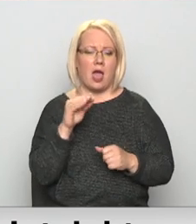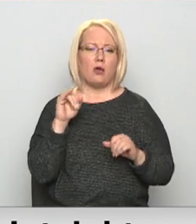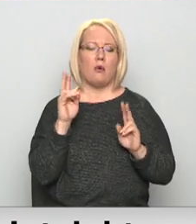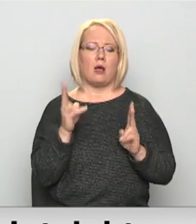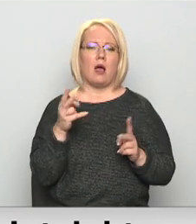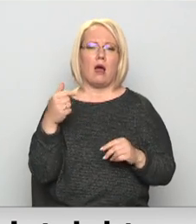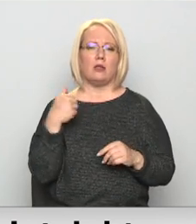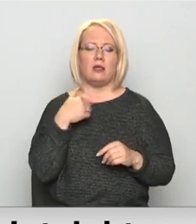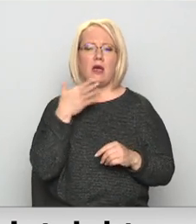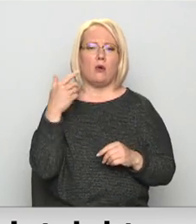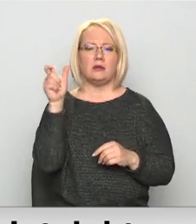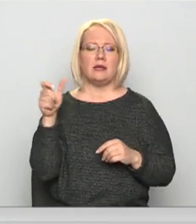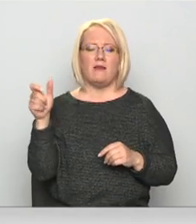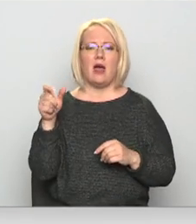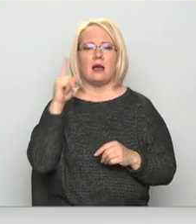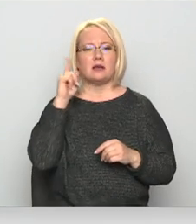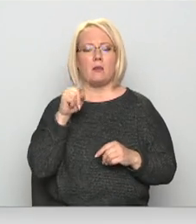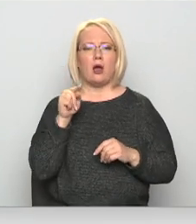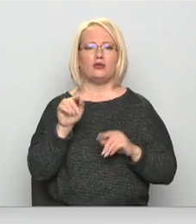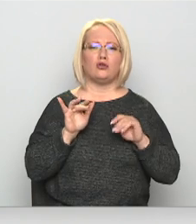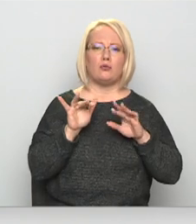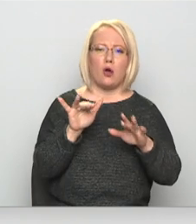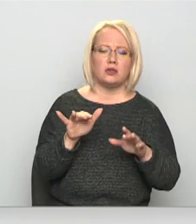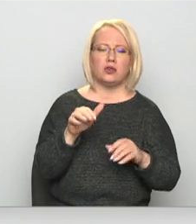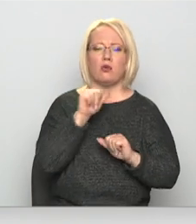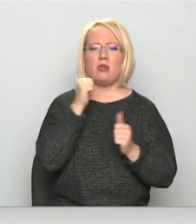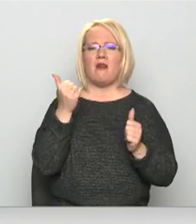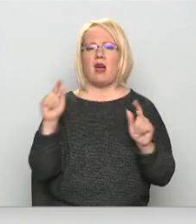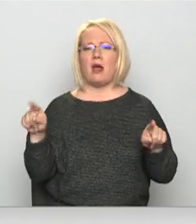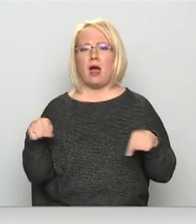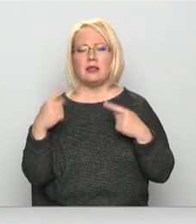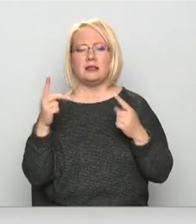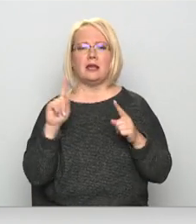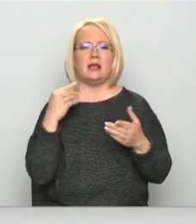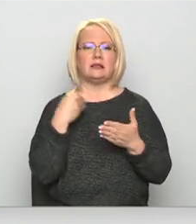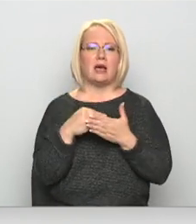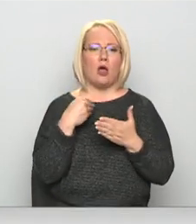procesus pārzina un spēja attīstīt, vai no attiecīgi ir šī cenas